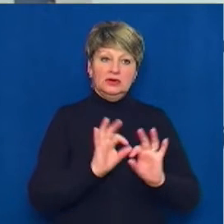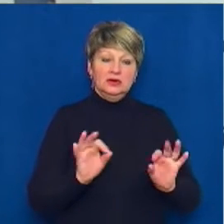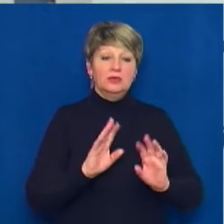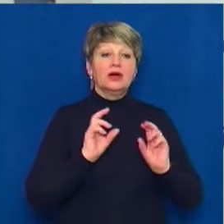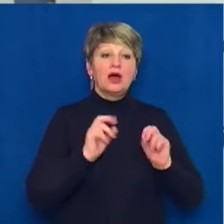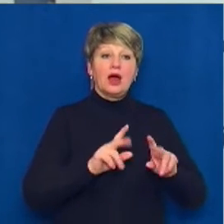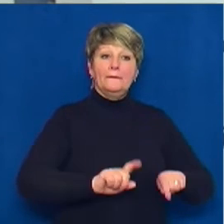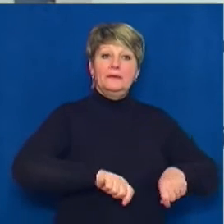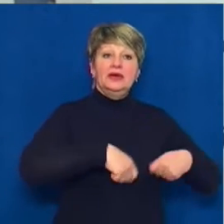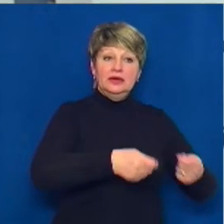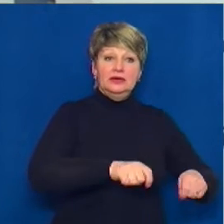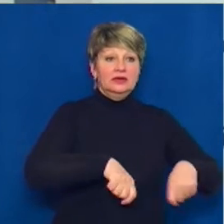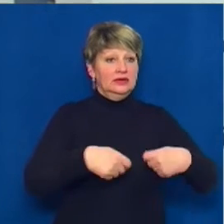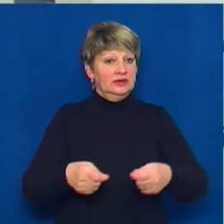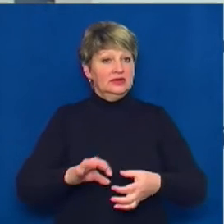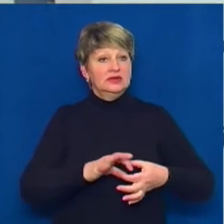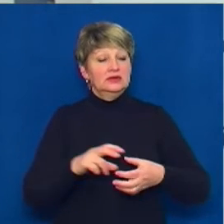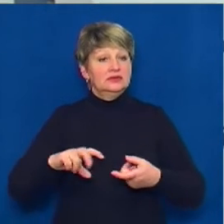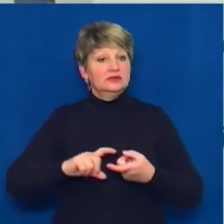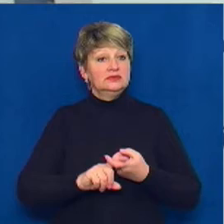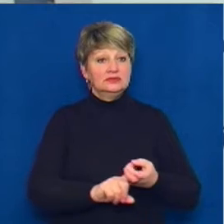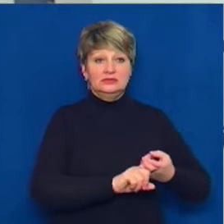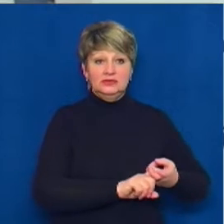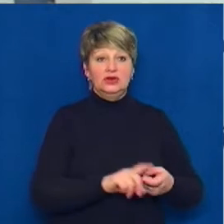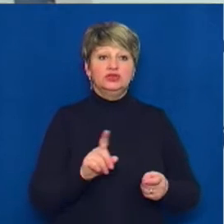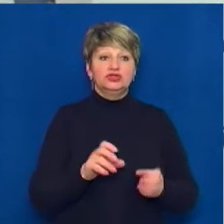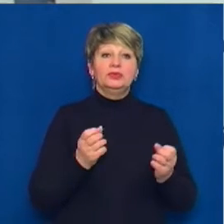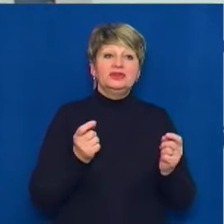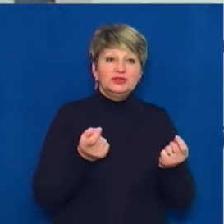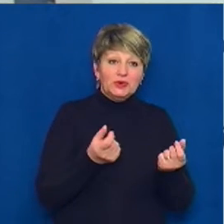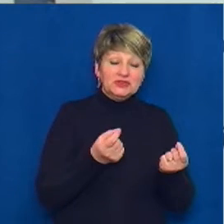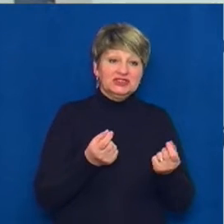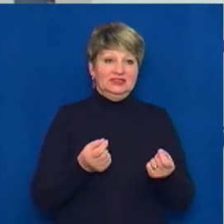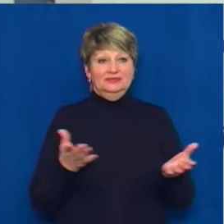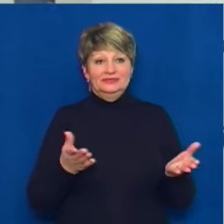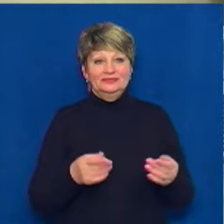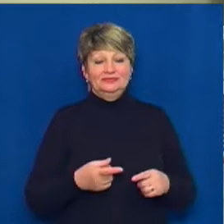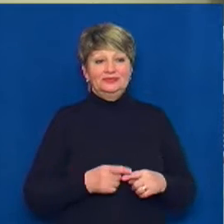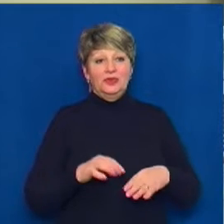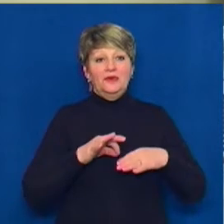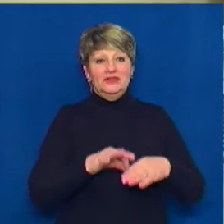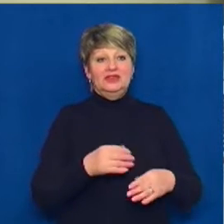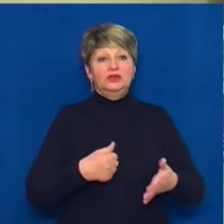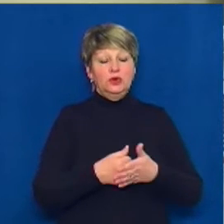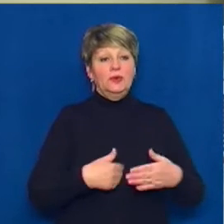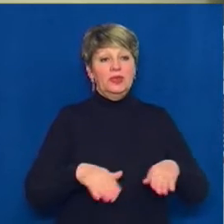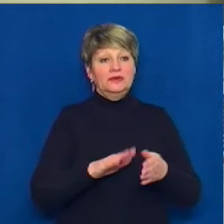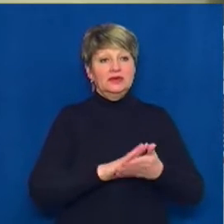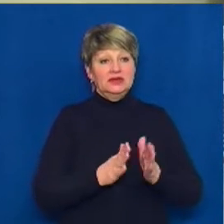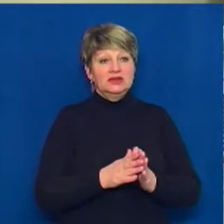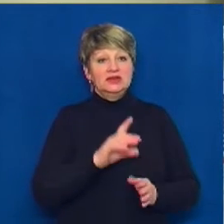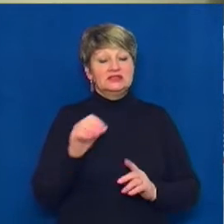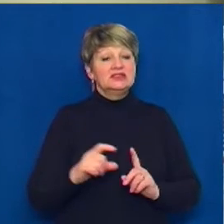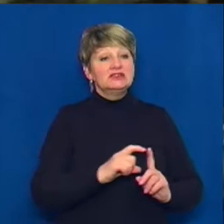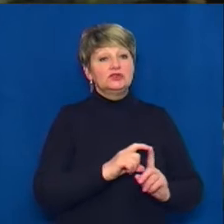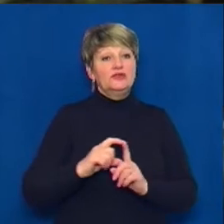Яка основна умова для лініфікування, щоб трошки їх якось вивезти з цього стану. За словами одного із організаторів акції,